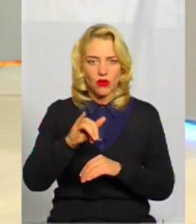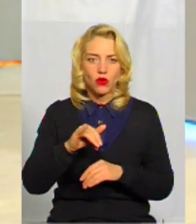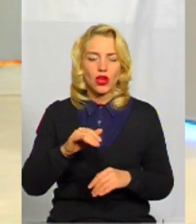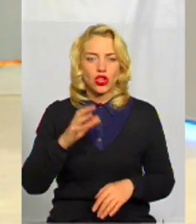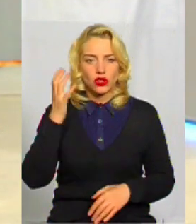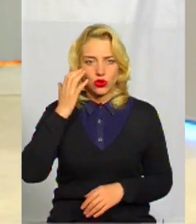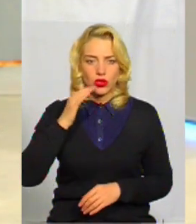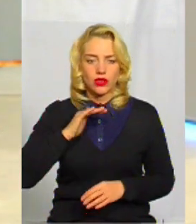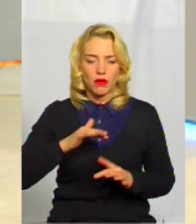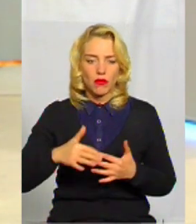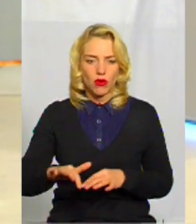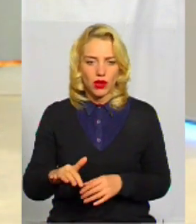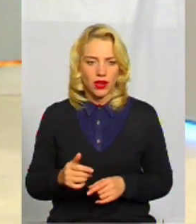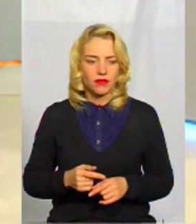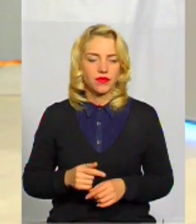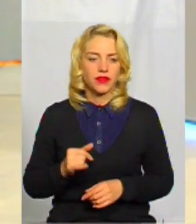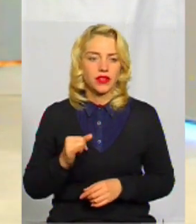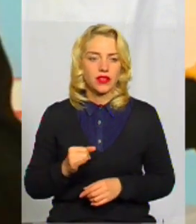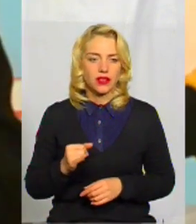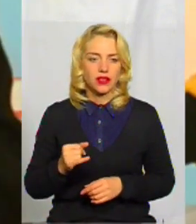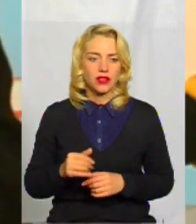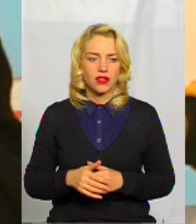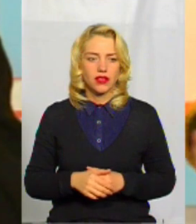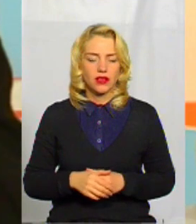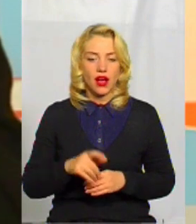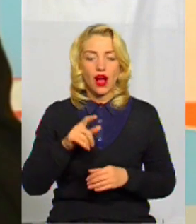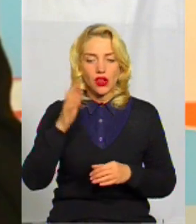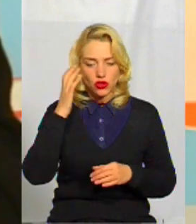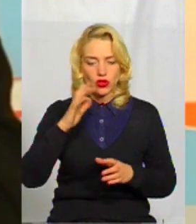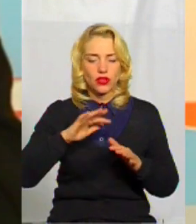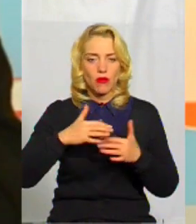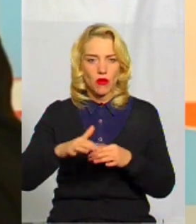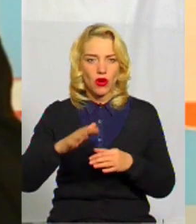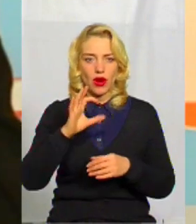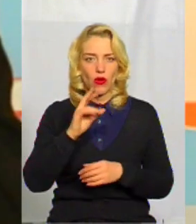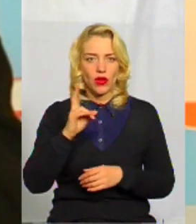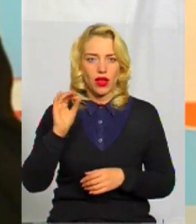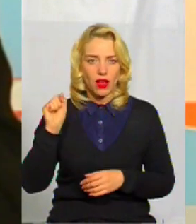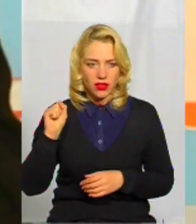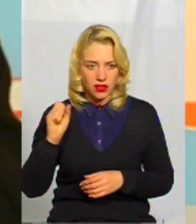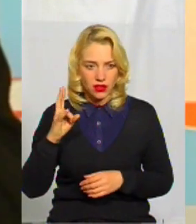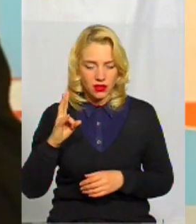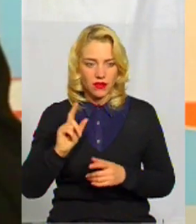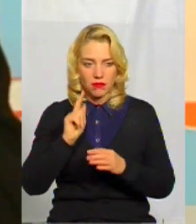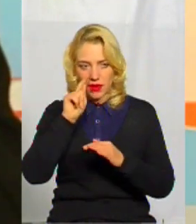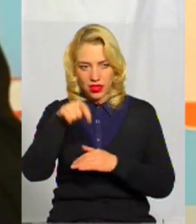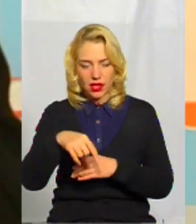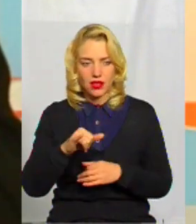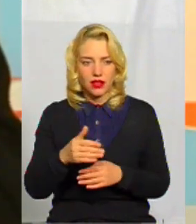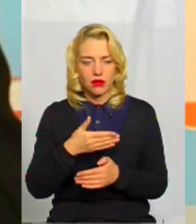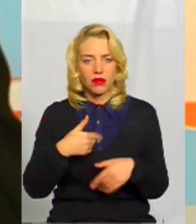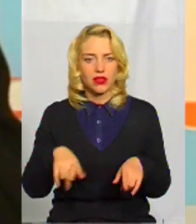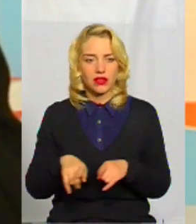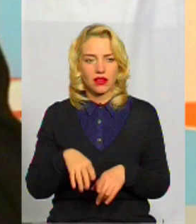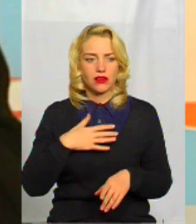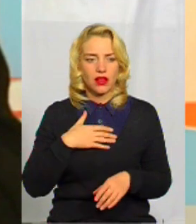тече, то в кінці кінців ми вийдемо до Чорного моря. Ось, ну, естественно, до океану. Ось ми вийдемо, і ми так